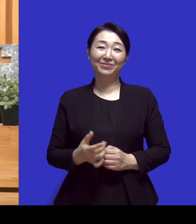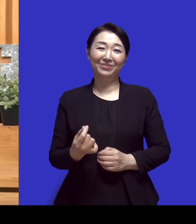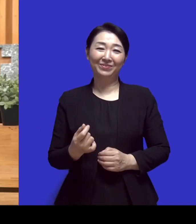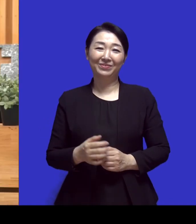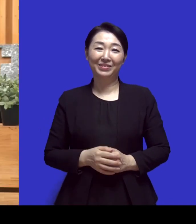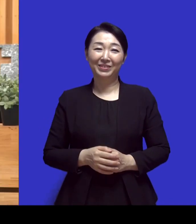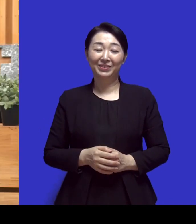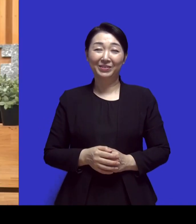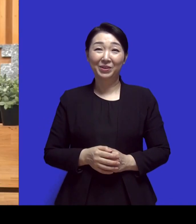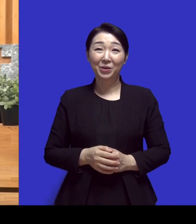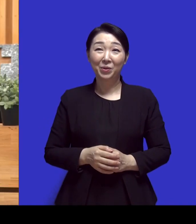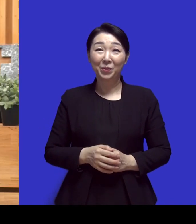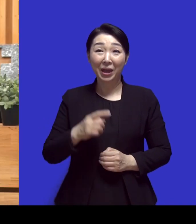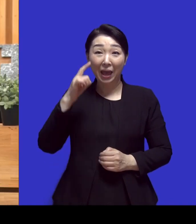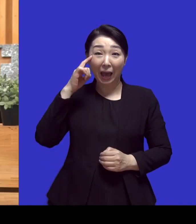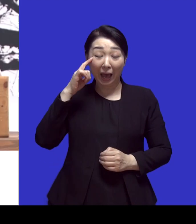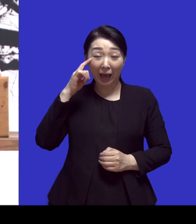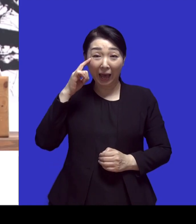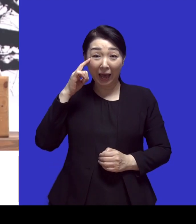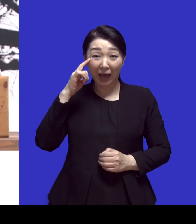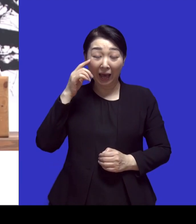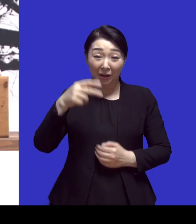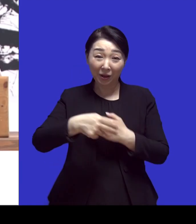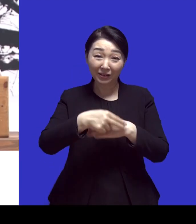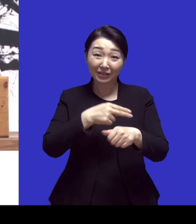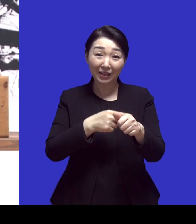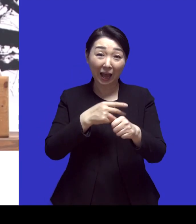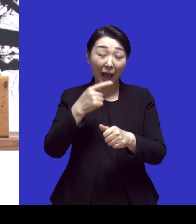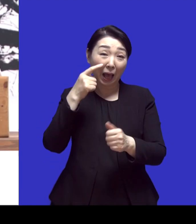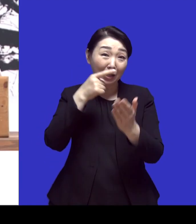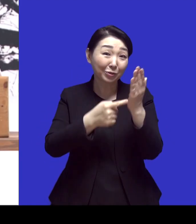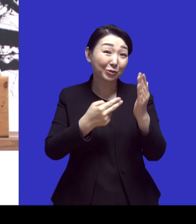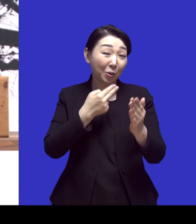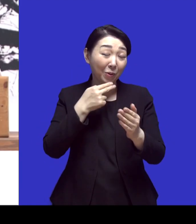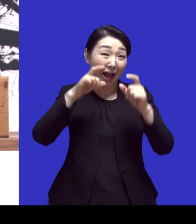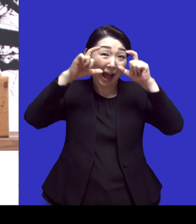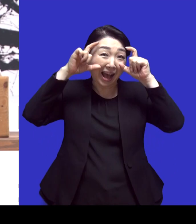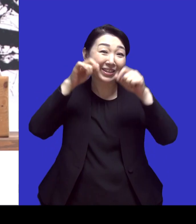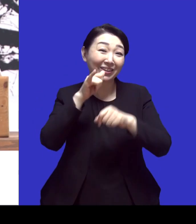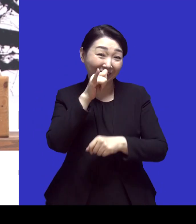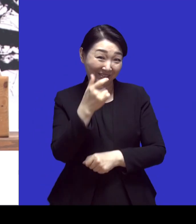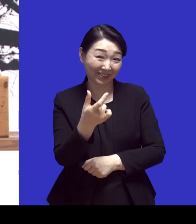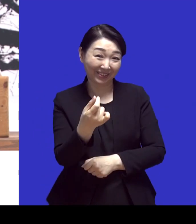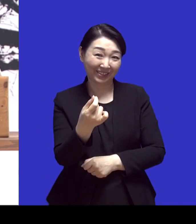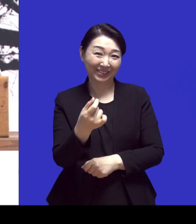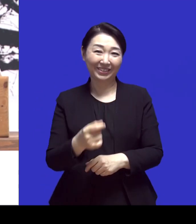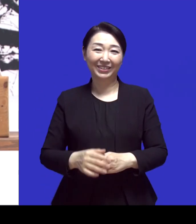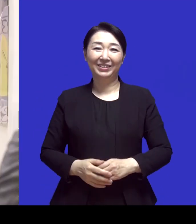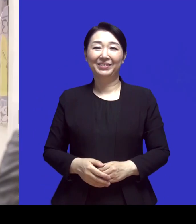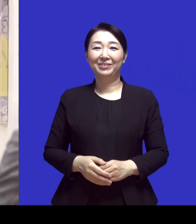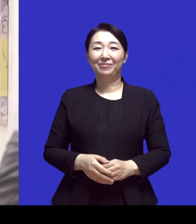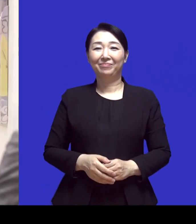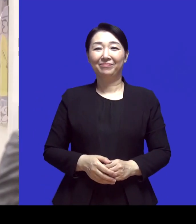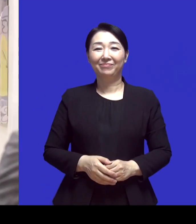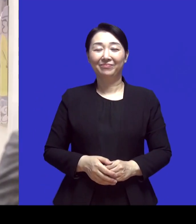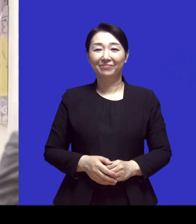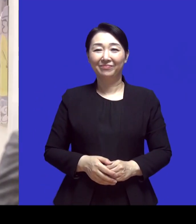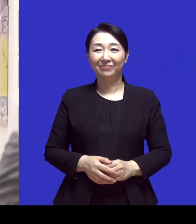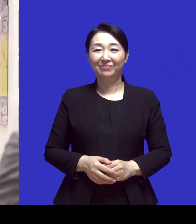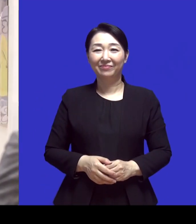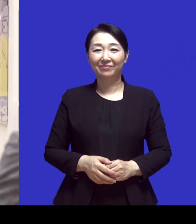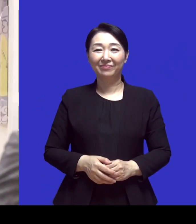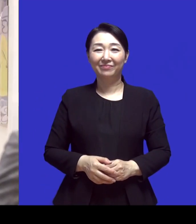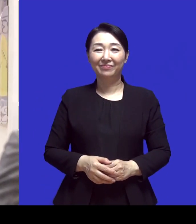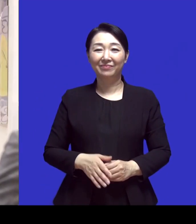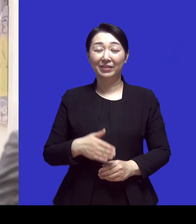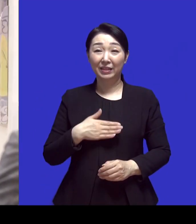안고 의사들 낙식 수술 절대 안 하는 거 아시죠 안경 쓰고 계시더라고요 맞아요 그래서 유난히 제가